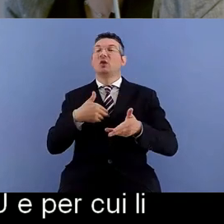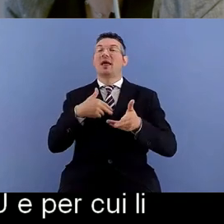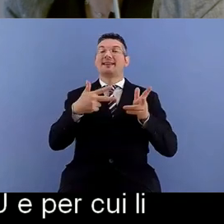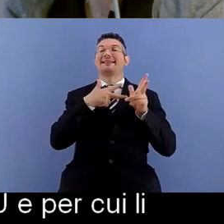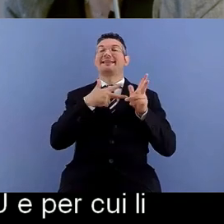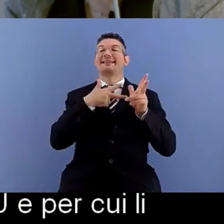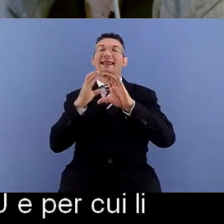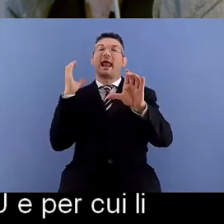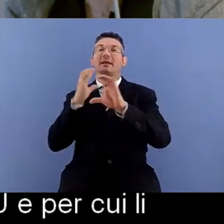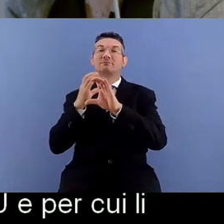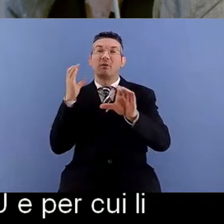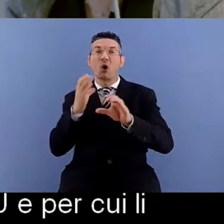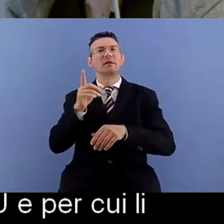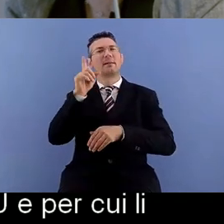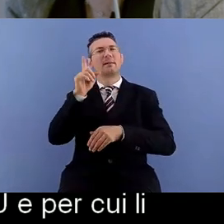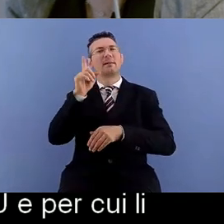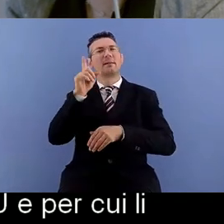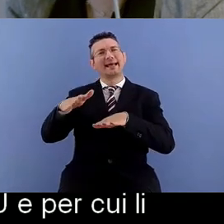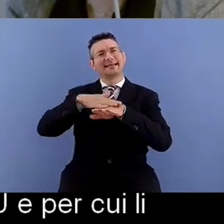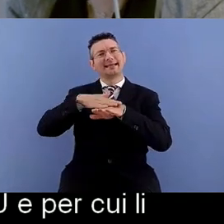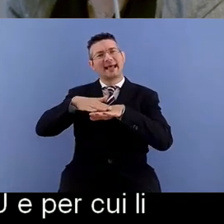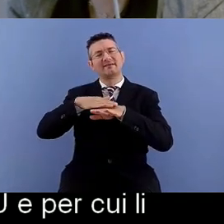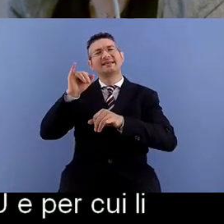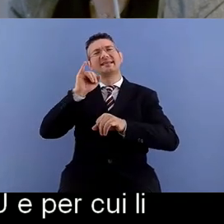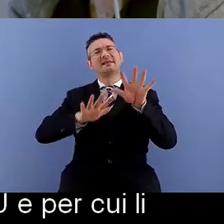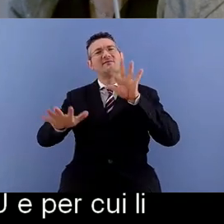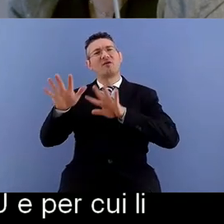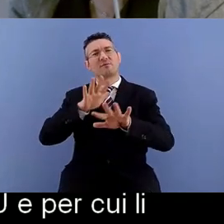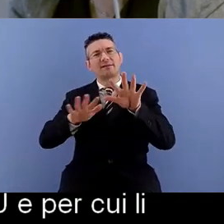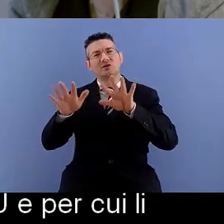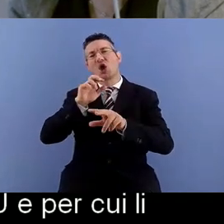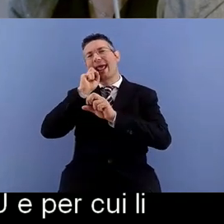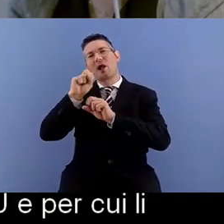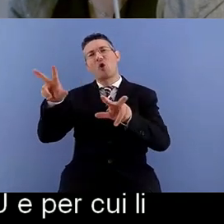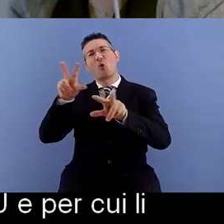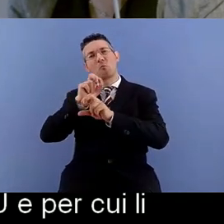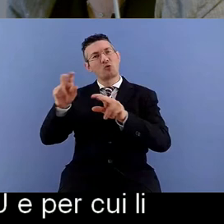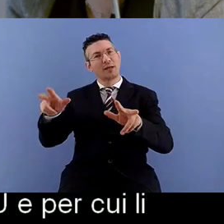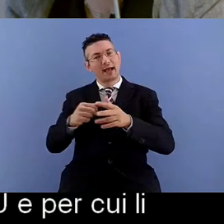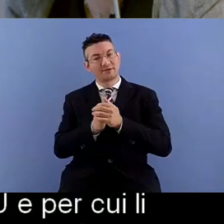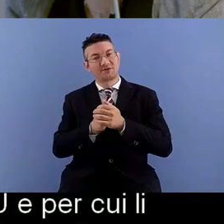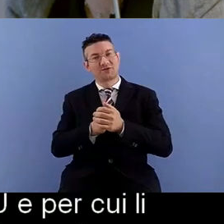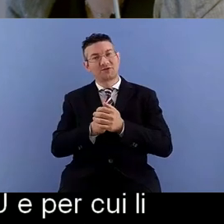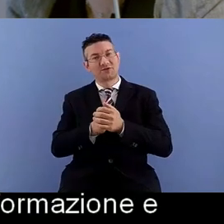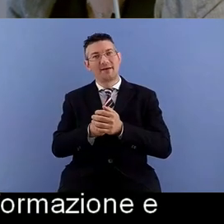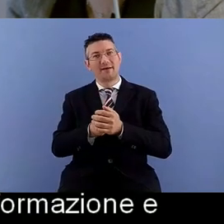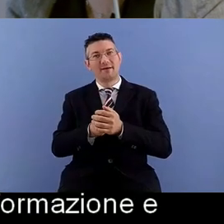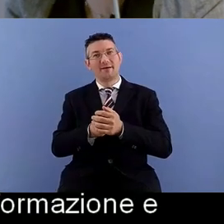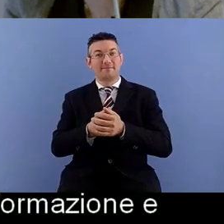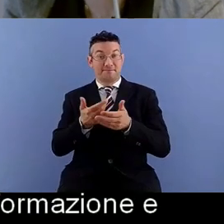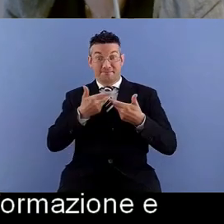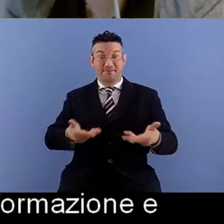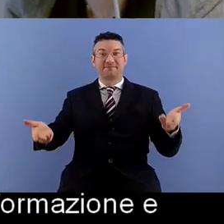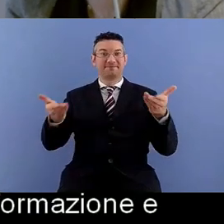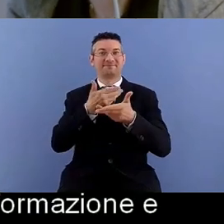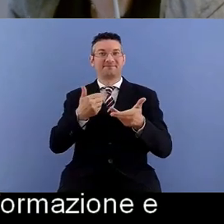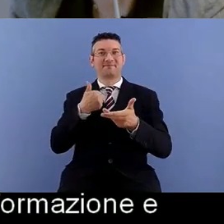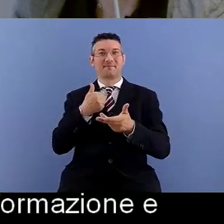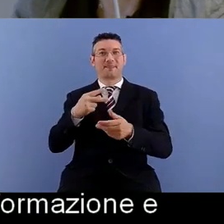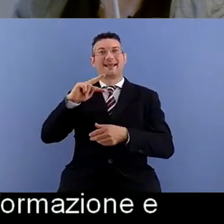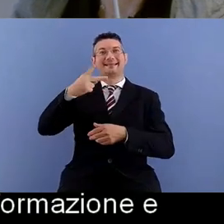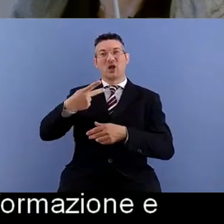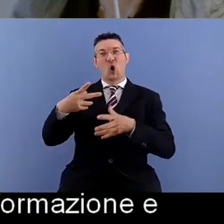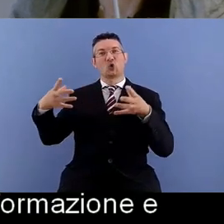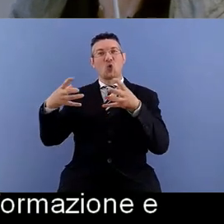i servizi di informazione e comunicazione e io mi colloco noi ci collochiamo in questo secondo gruppo